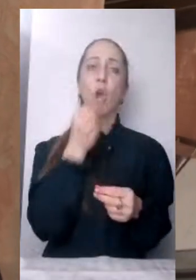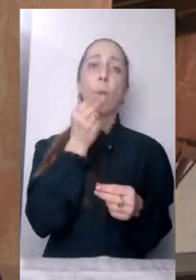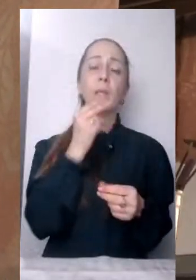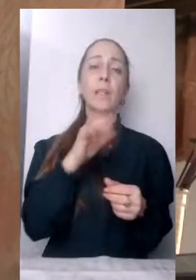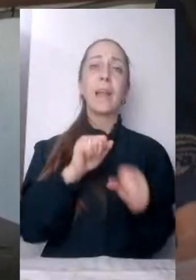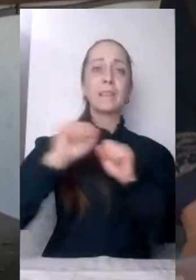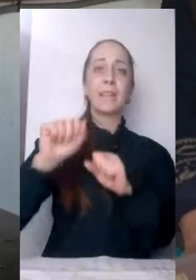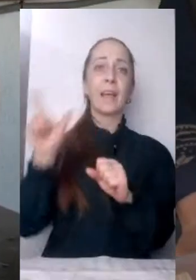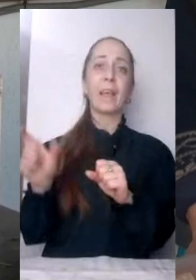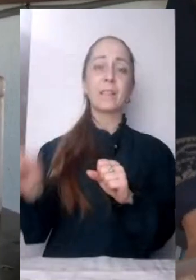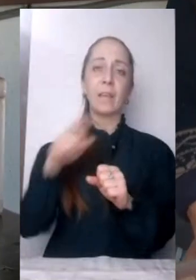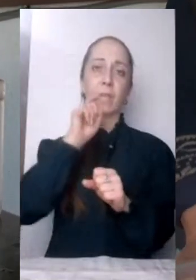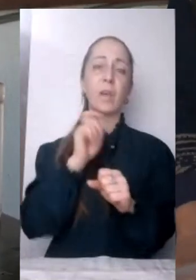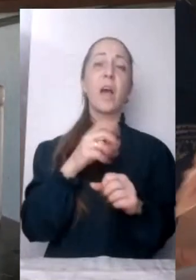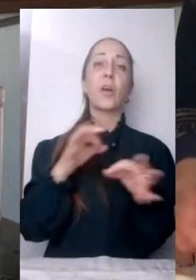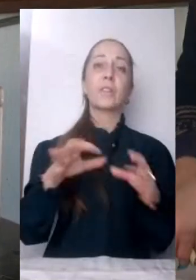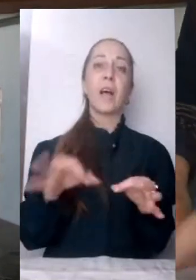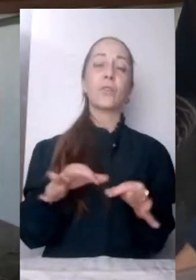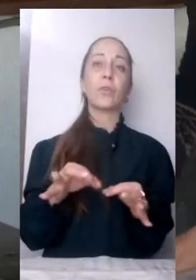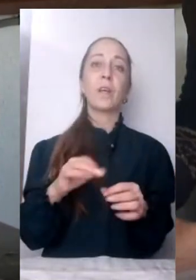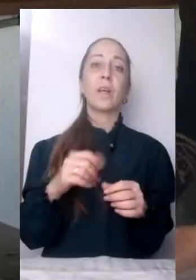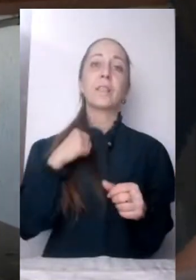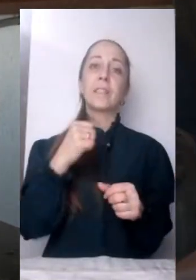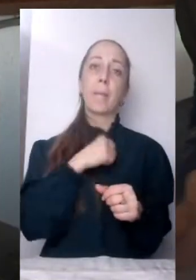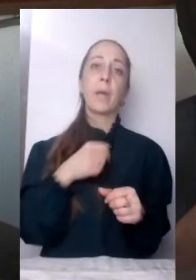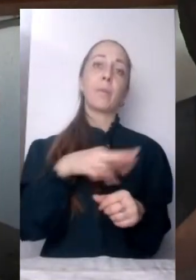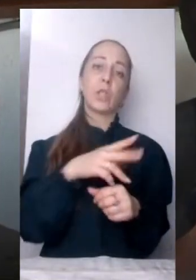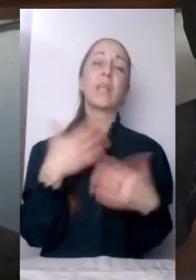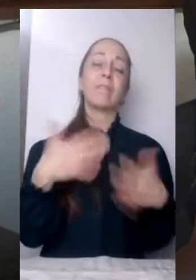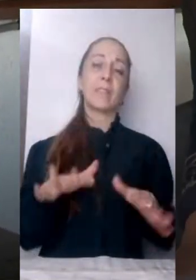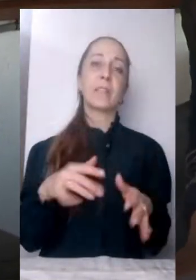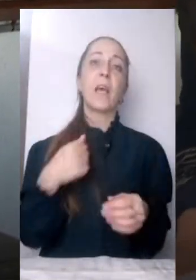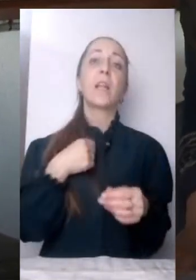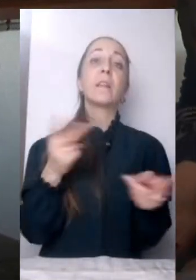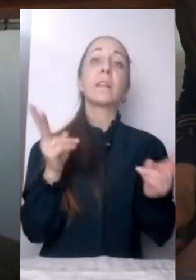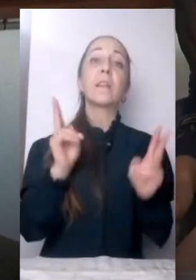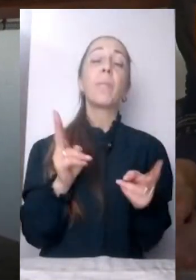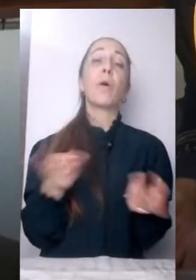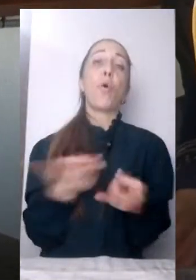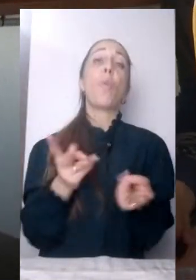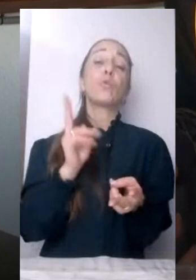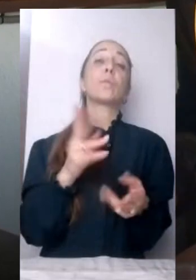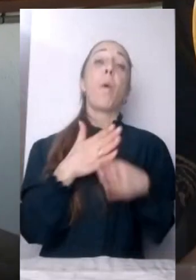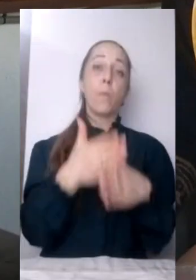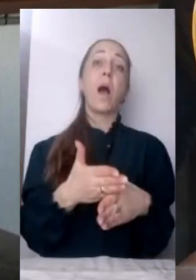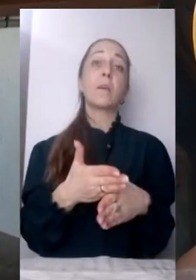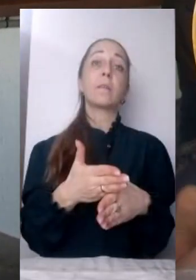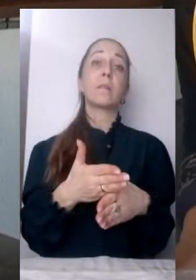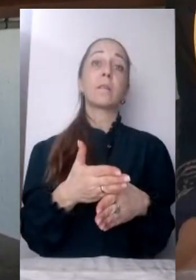з них пані Любов. Самі пішли, і все, Надо ж комусь допомагати, а якщо. А хто ж прийде? Як не ми.